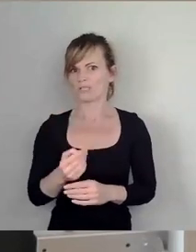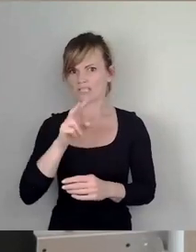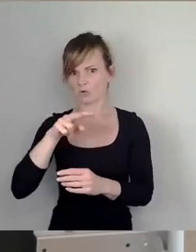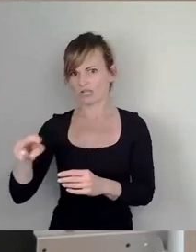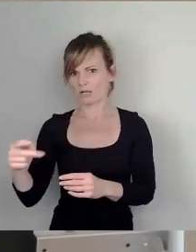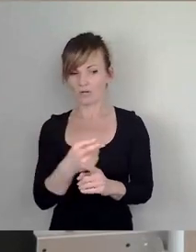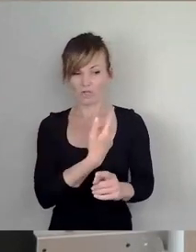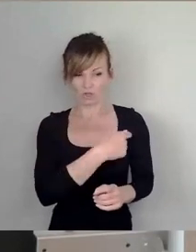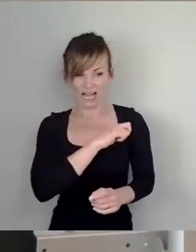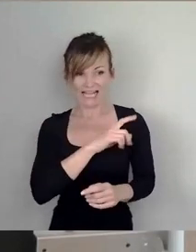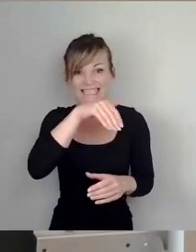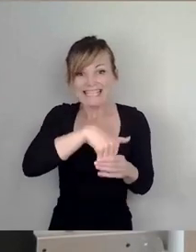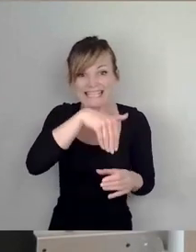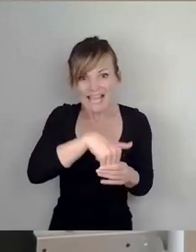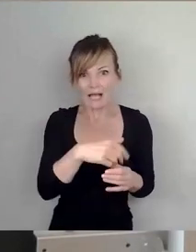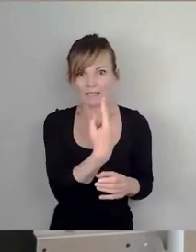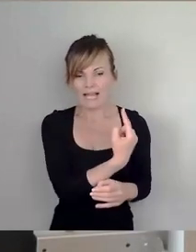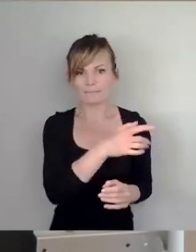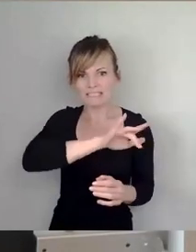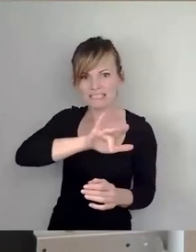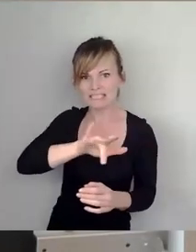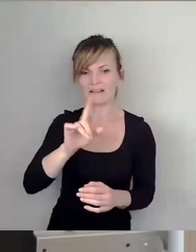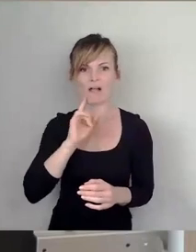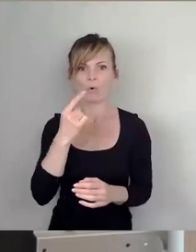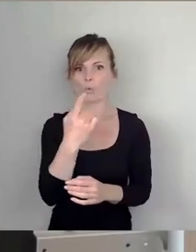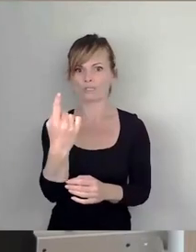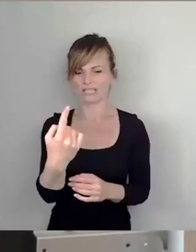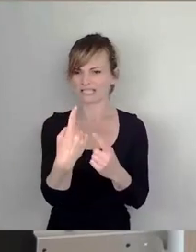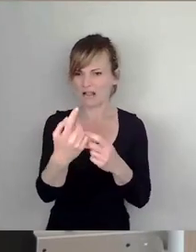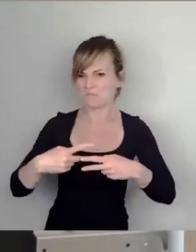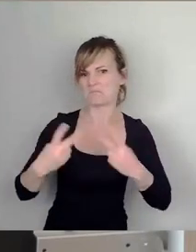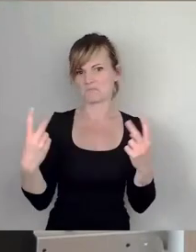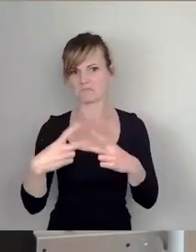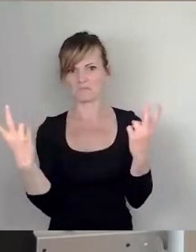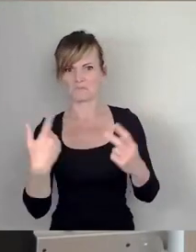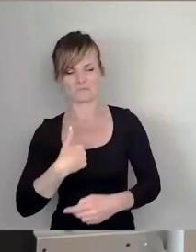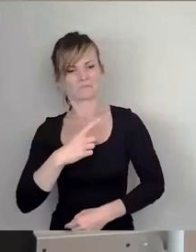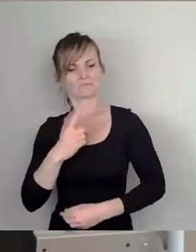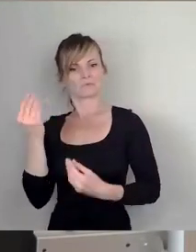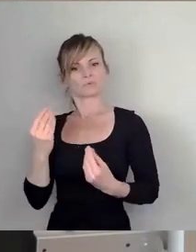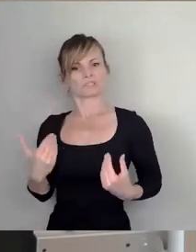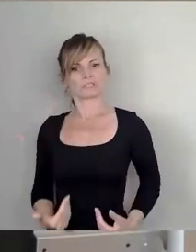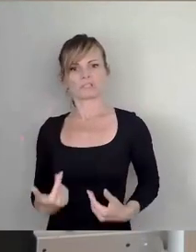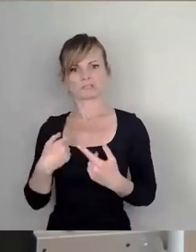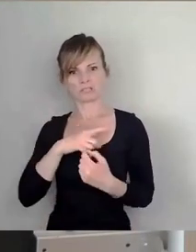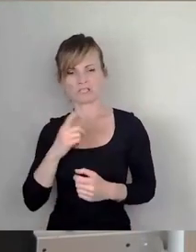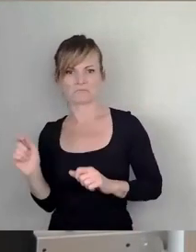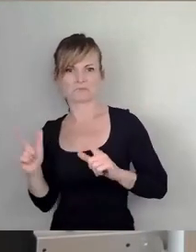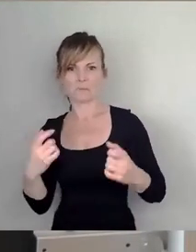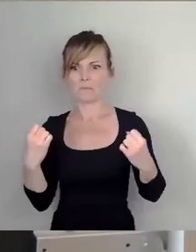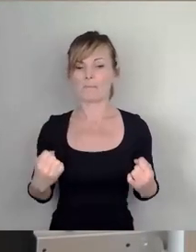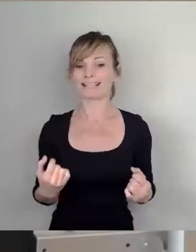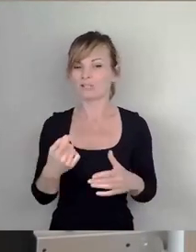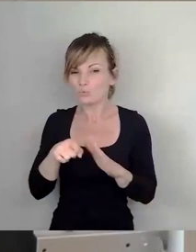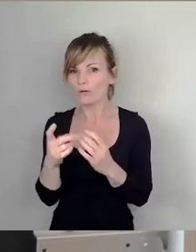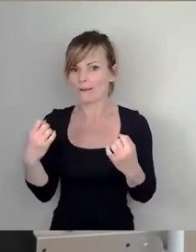Stasi intern das Verhalten von Frau Grundig, wie sie sich praktisch als Künstlerin in ihrem Machtapparat oder mit ihrem